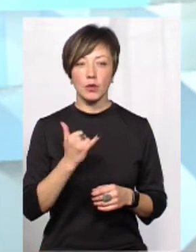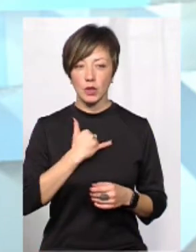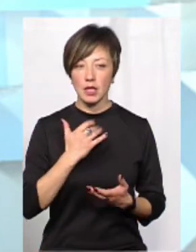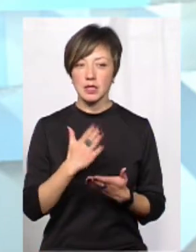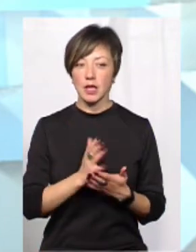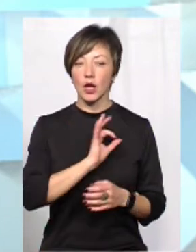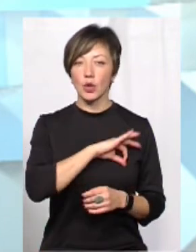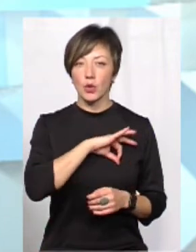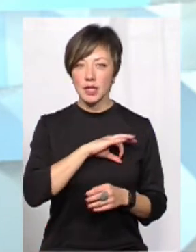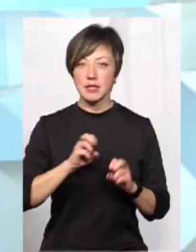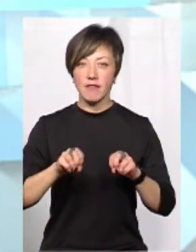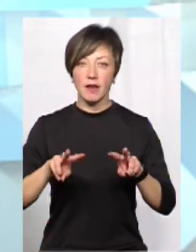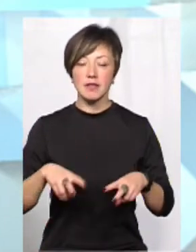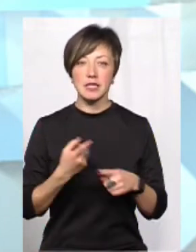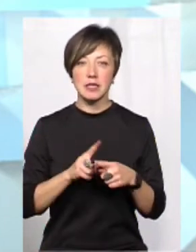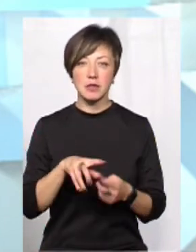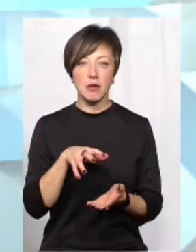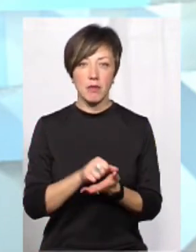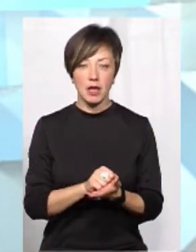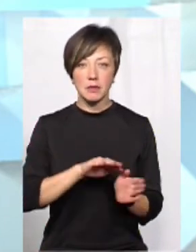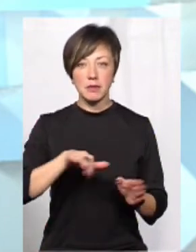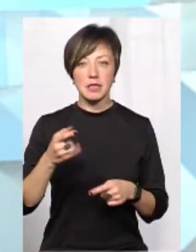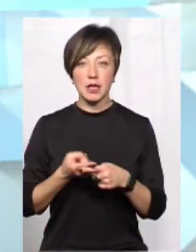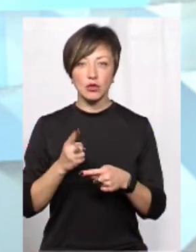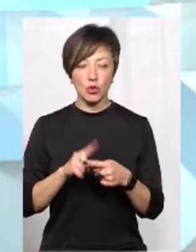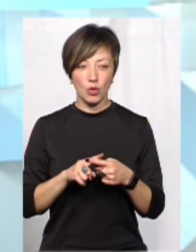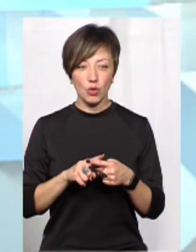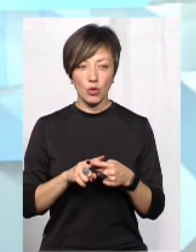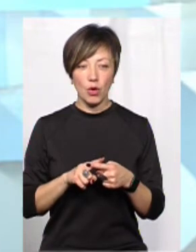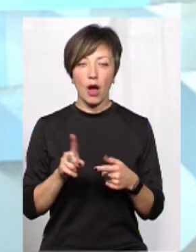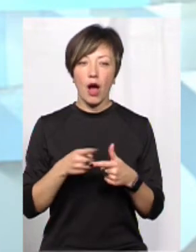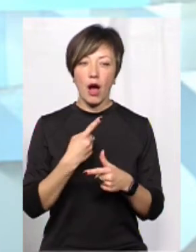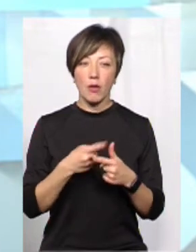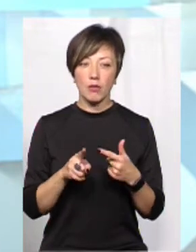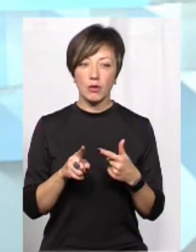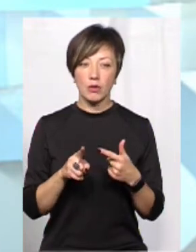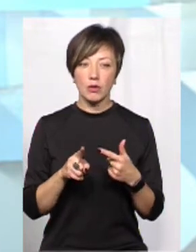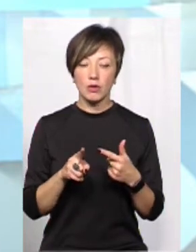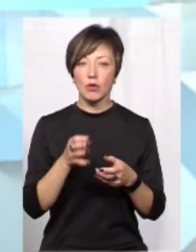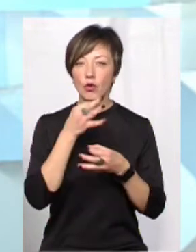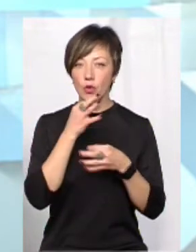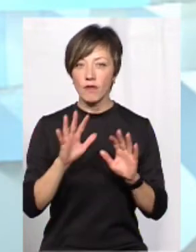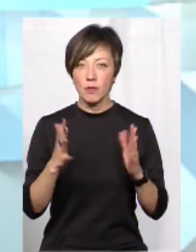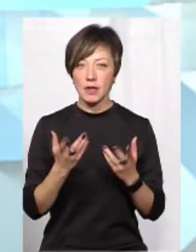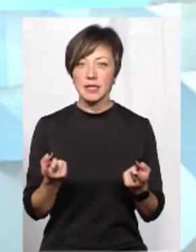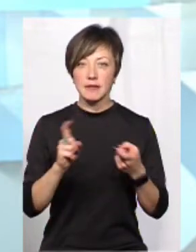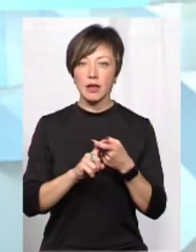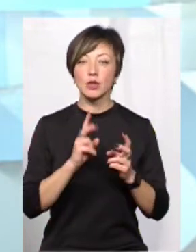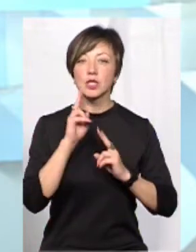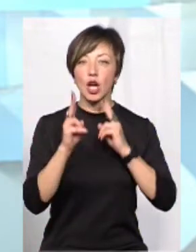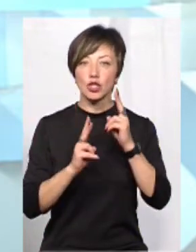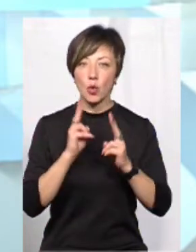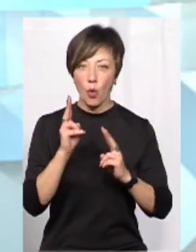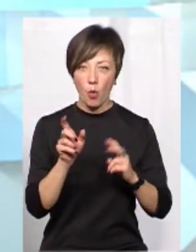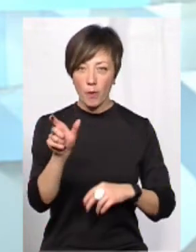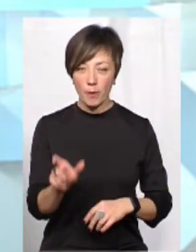є юристи, нас є фахівці, які цим займаються. Після чого ми в будь-якому випадку зв'язуємося зі скаржником